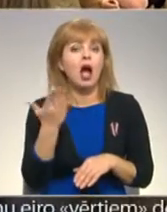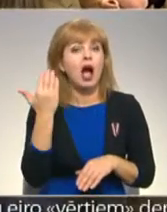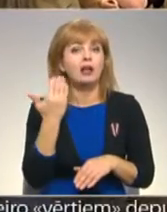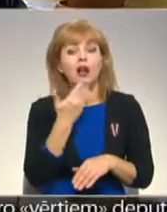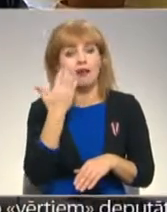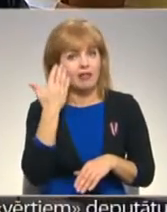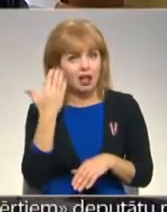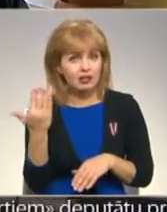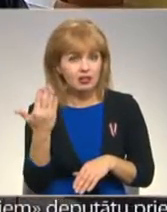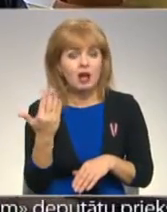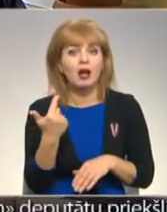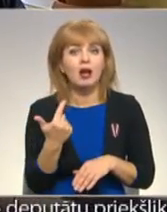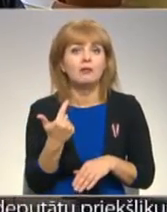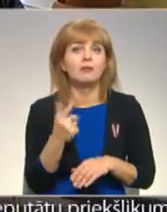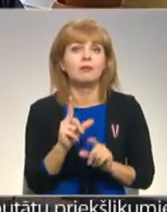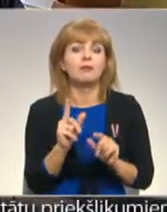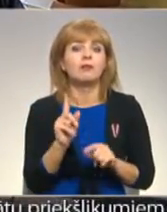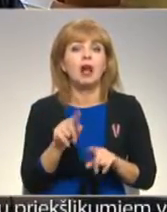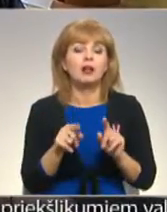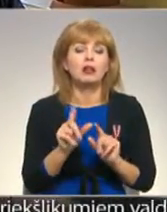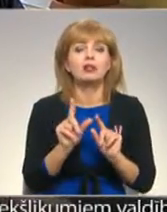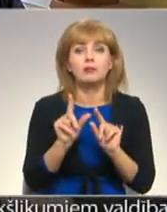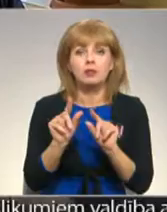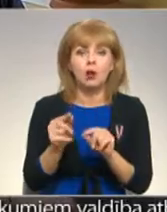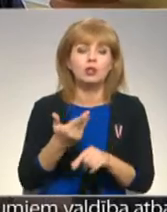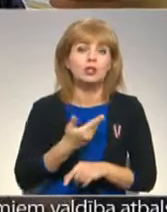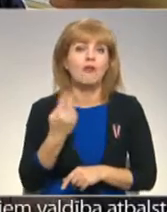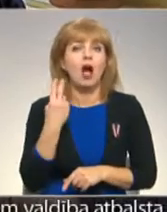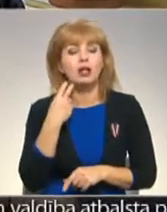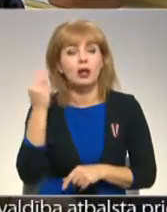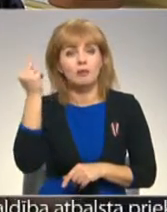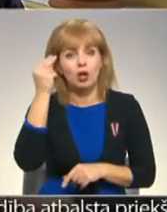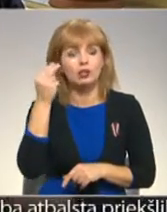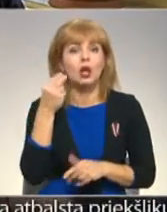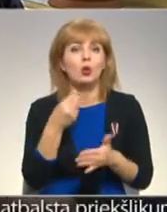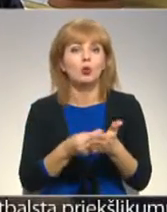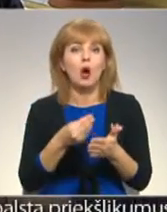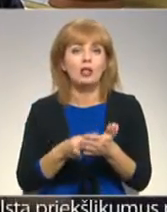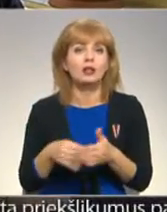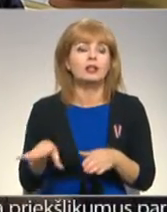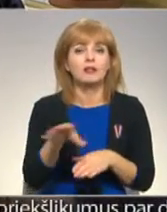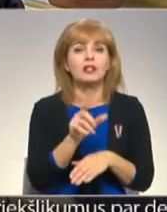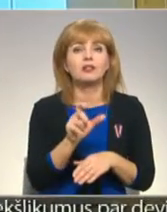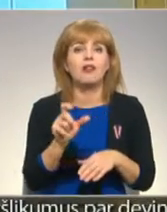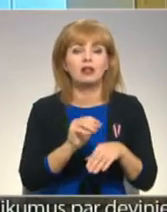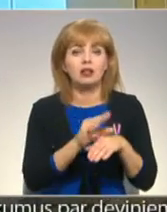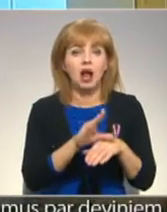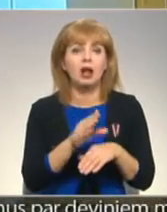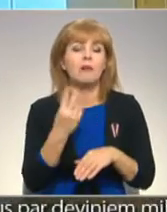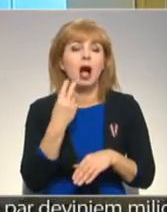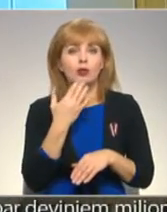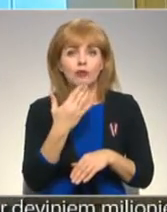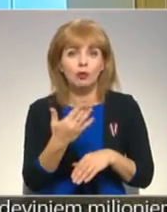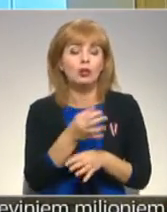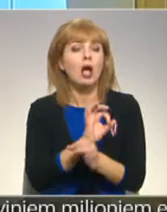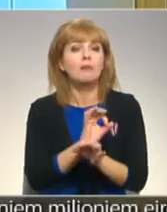zinājusi. Raušiem brauši kādreiz dzīvo uz angliju mācīties un nodarēs viss svārdu krājumus angļu valodā. Bioloģijas